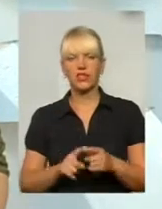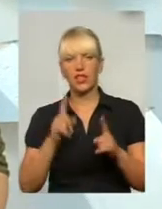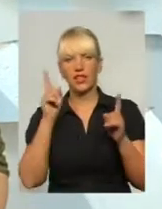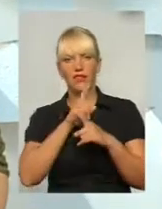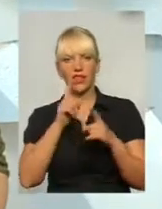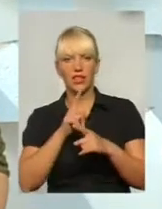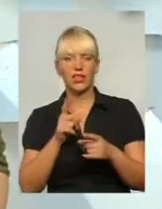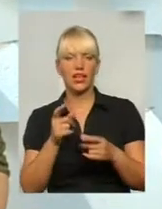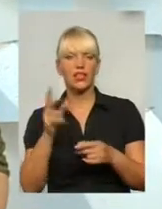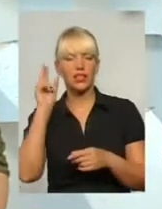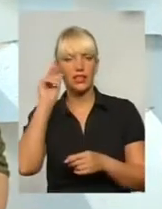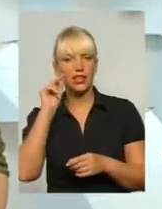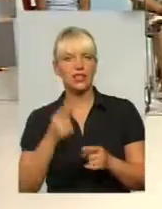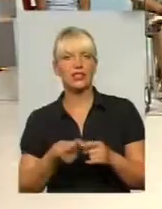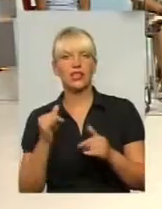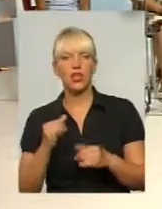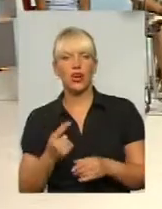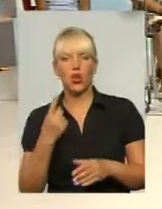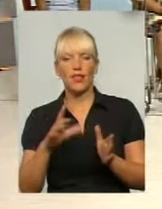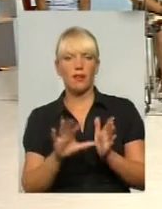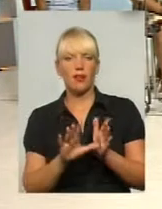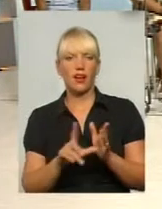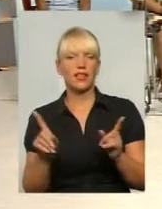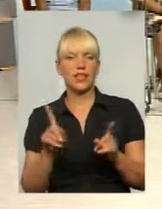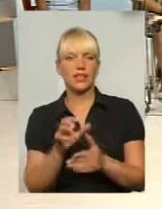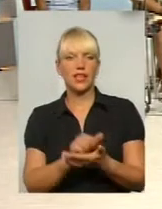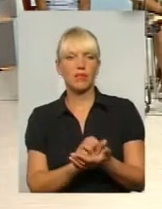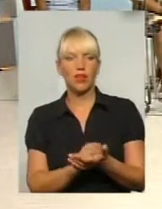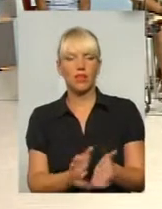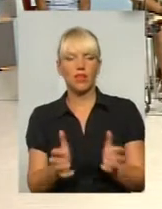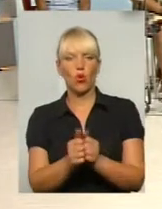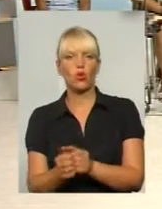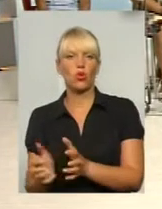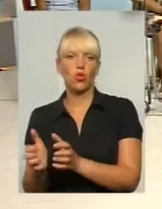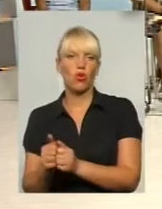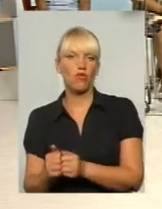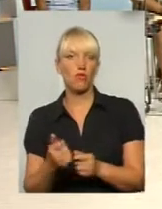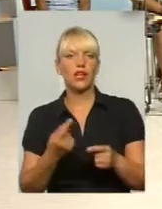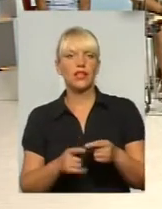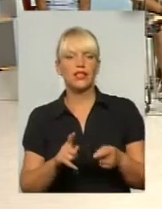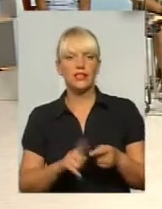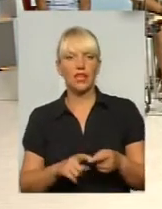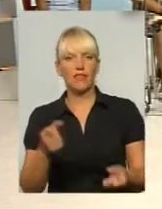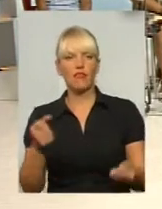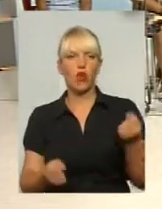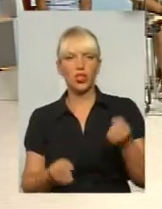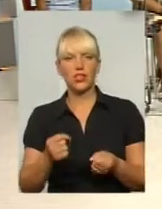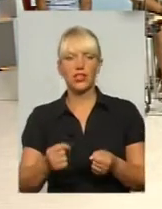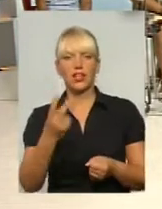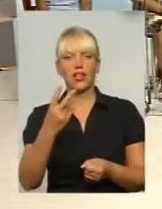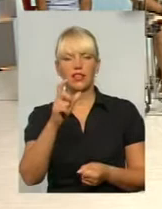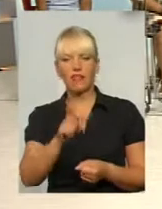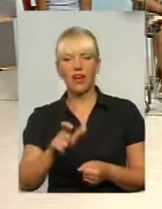велика кількість. В нас виходить одна бригада, яка займається відловом. Це водій і два ловця